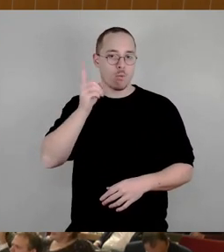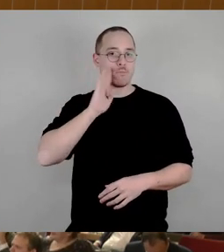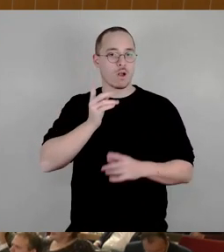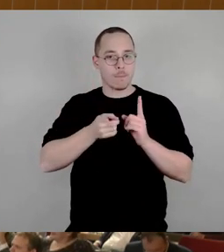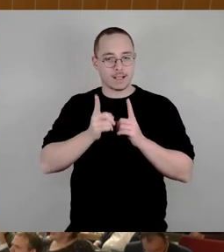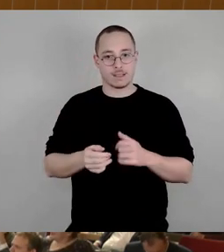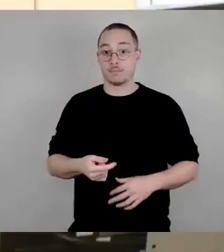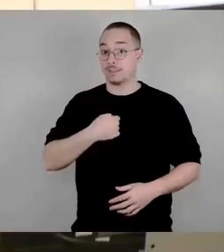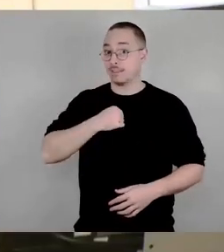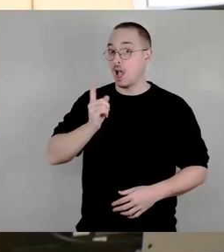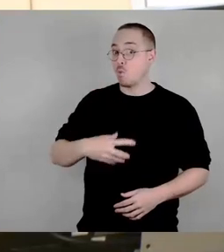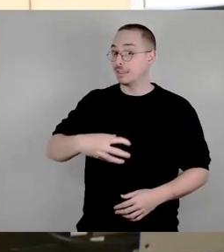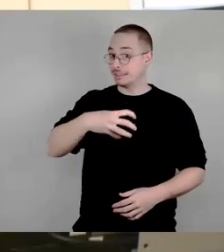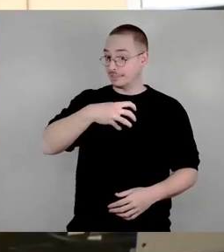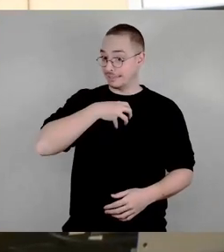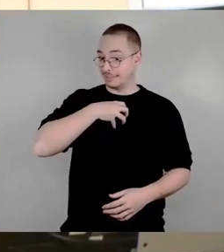der AfD in diesem Stadtrat.